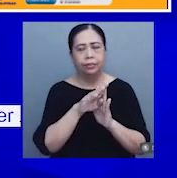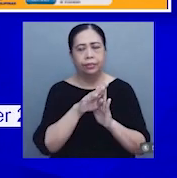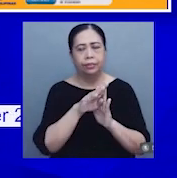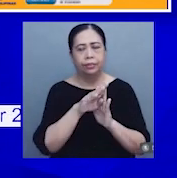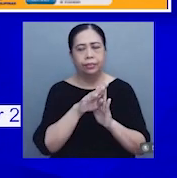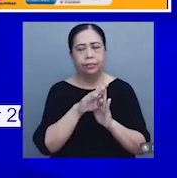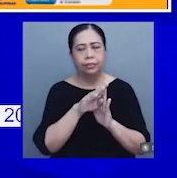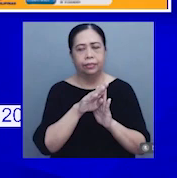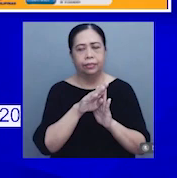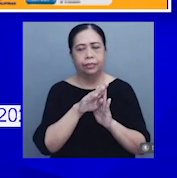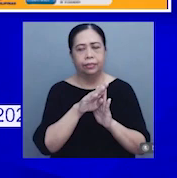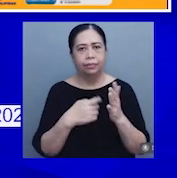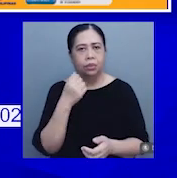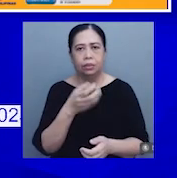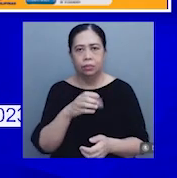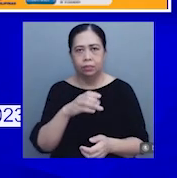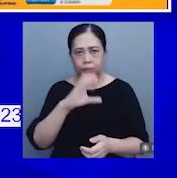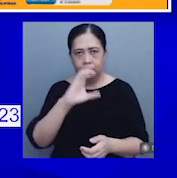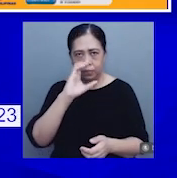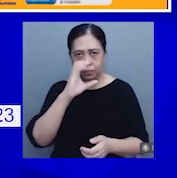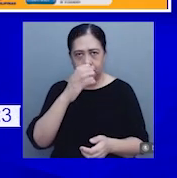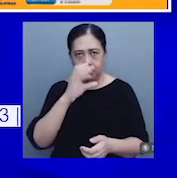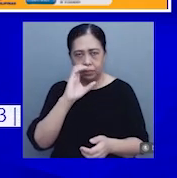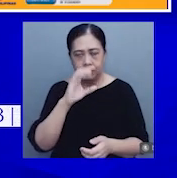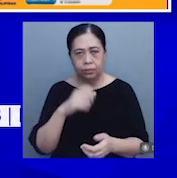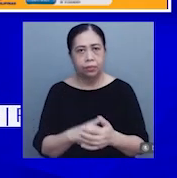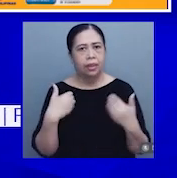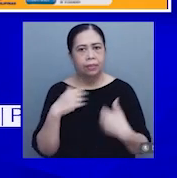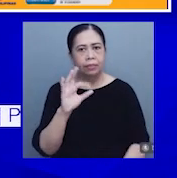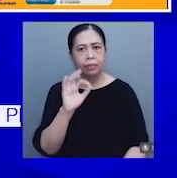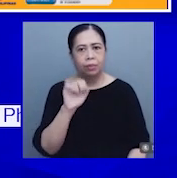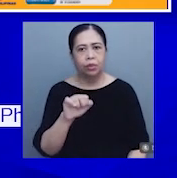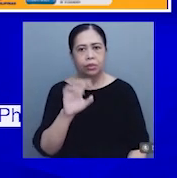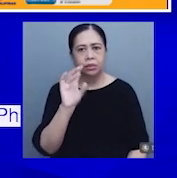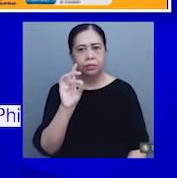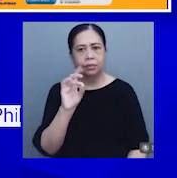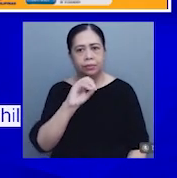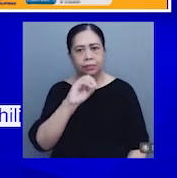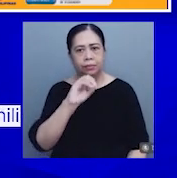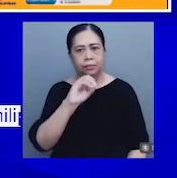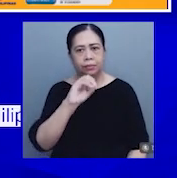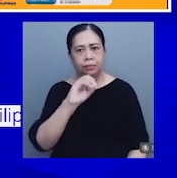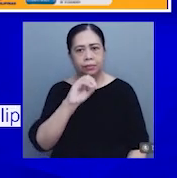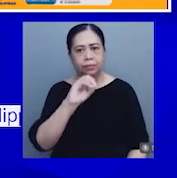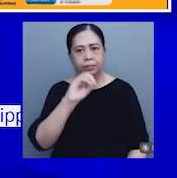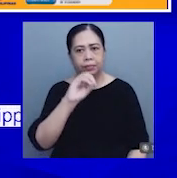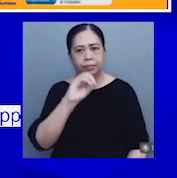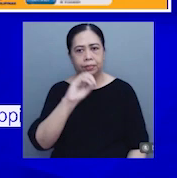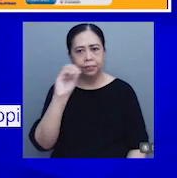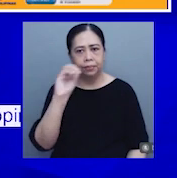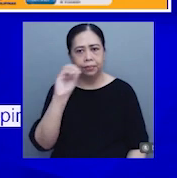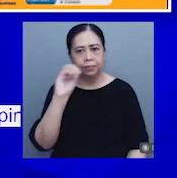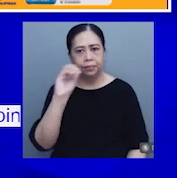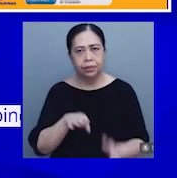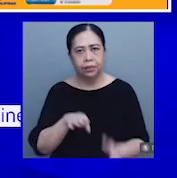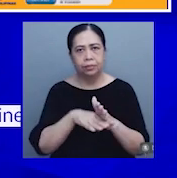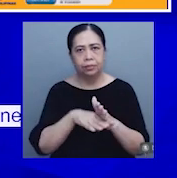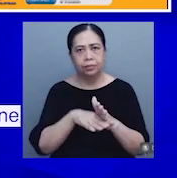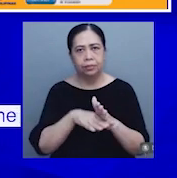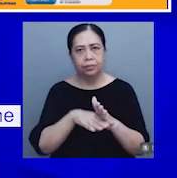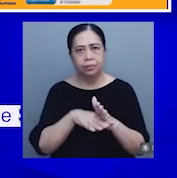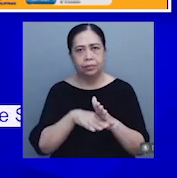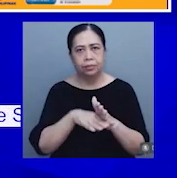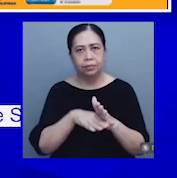.6%